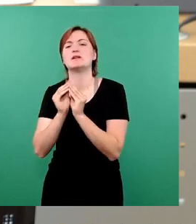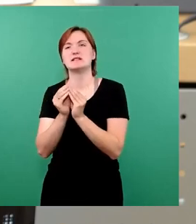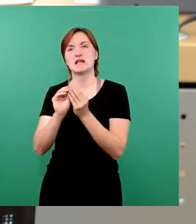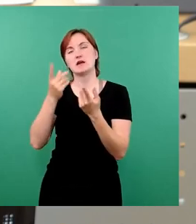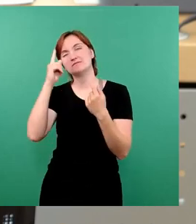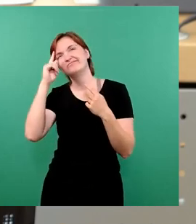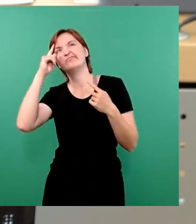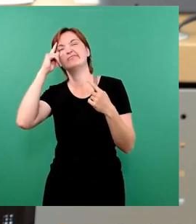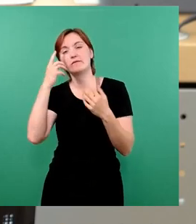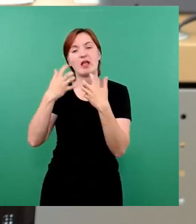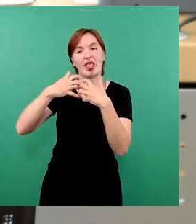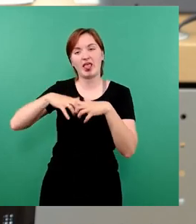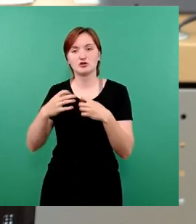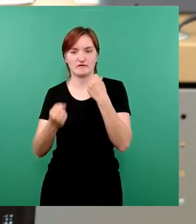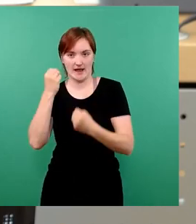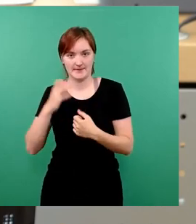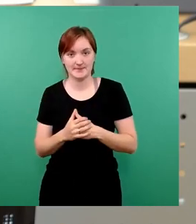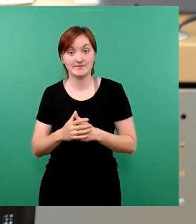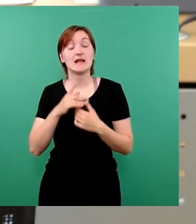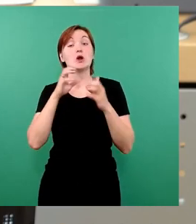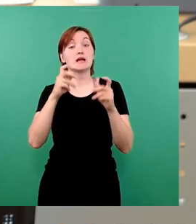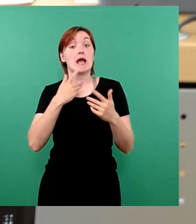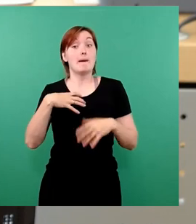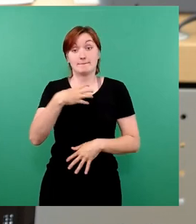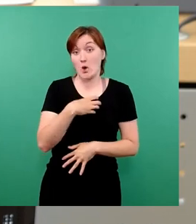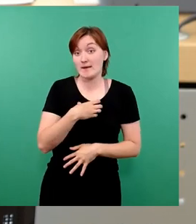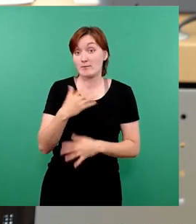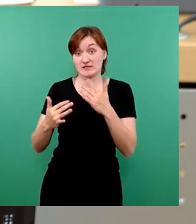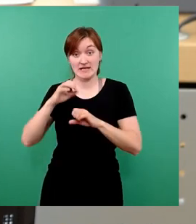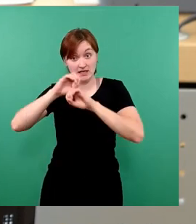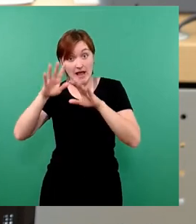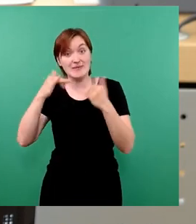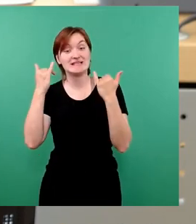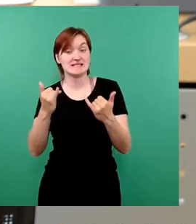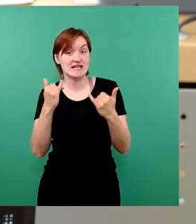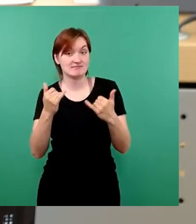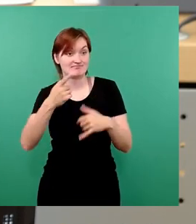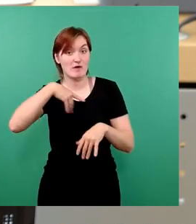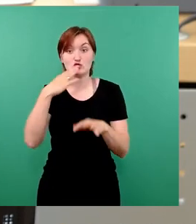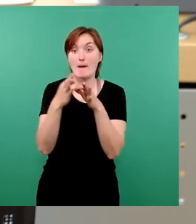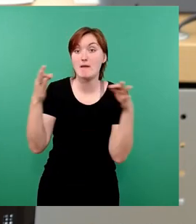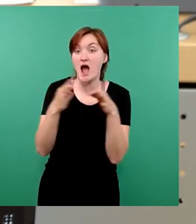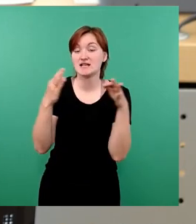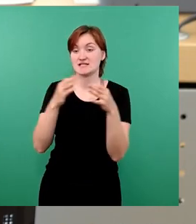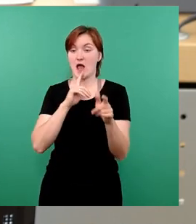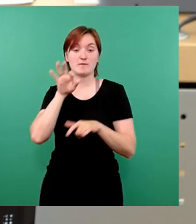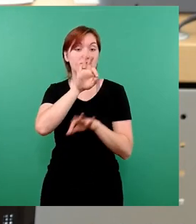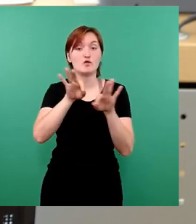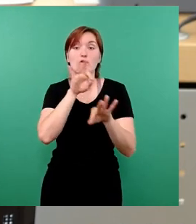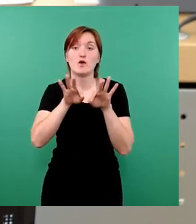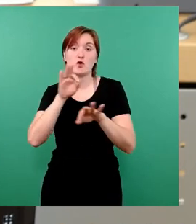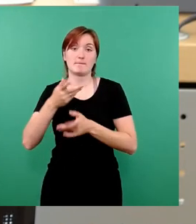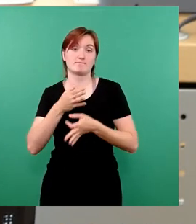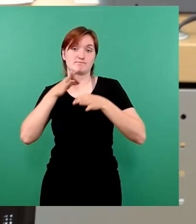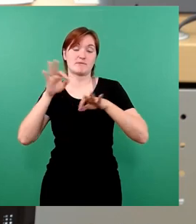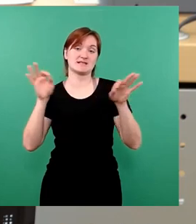oder andere. Das als Auftakt. Problemstellungen und Zahlenwerke sind klar. Jetzt kommt es darauf an, einzelne Maßnahmenpakete für die Stadt zu erarbeiten. Wir